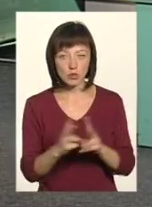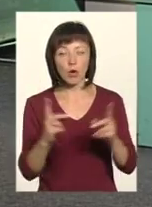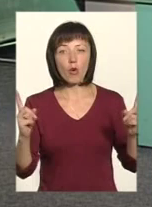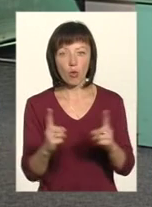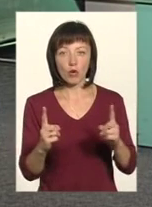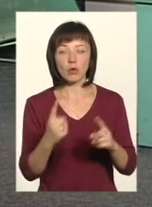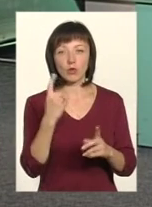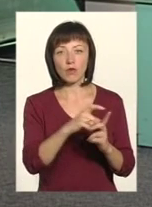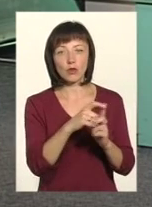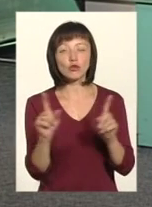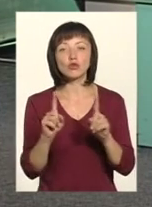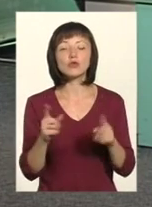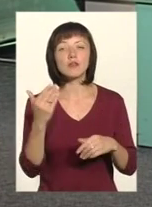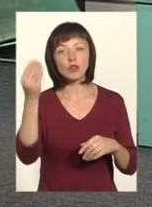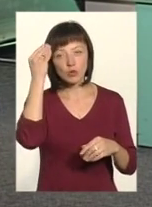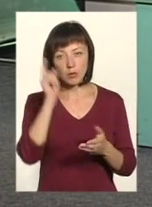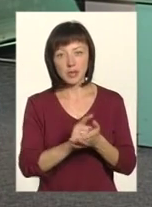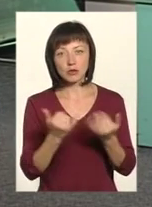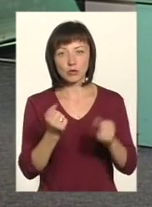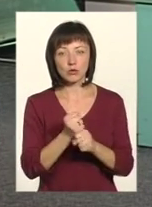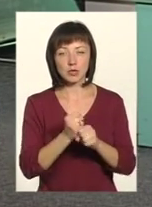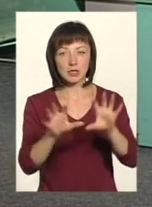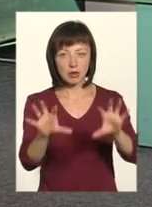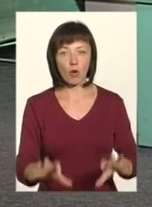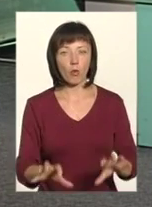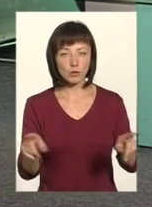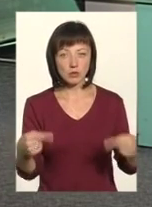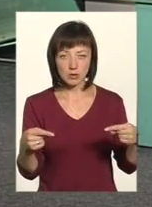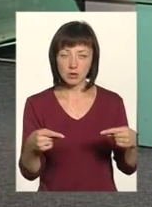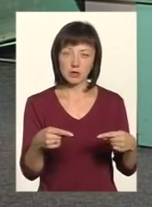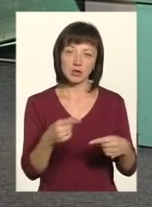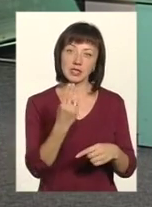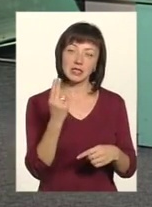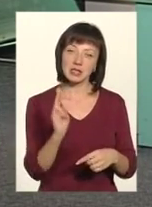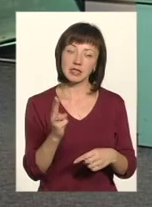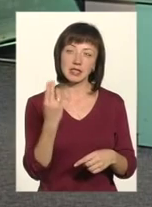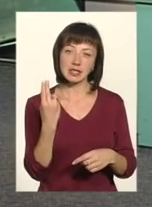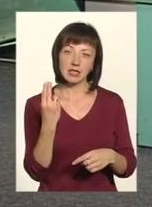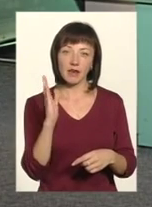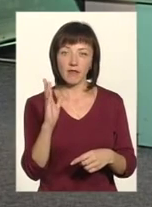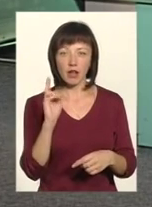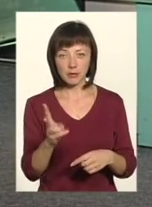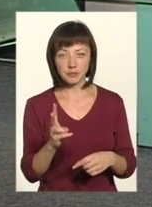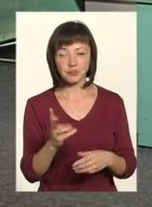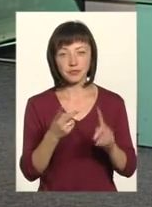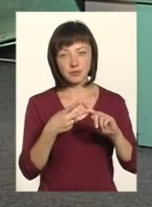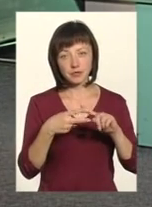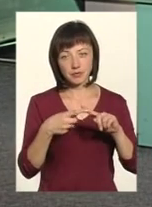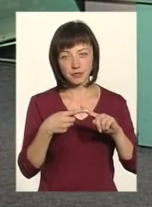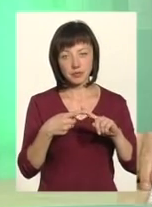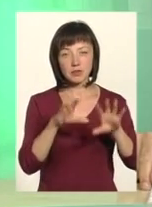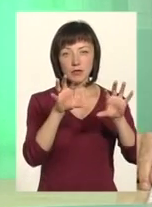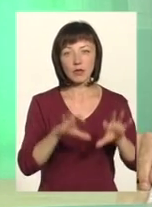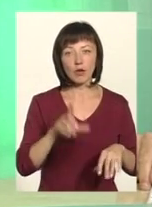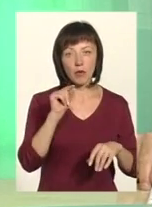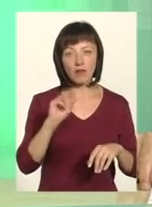Коротко, одною фразу. Що, на вашу думку, має сьогодні зробити законотворець? Чи це має зробити ЦВК? Ні, є два. Законодовець